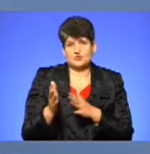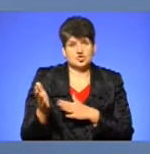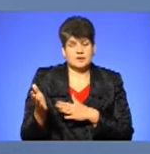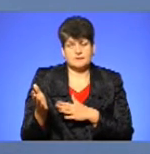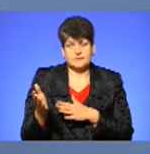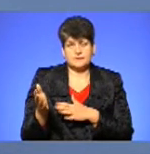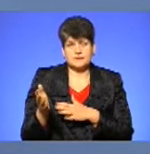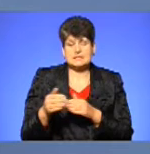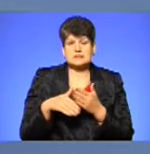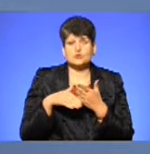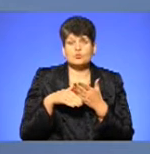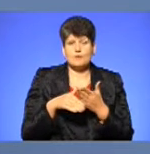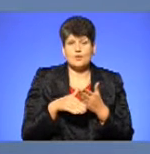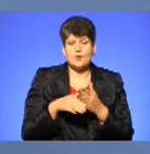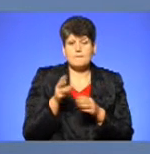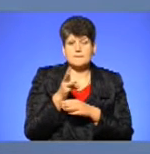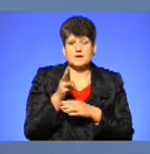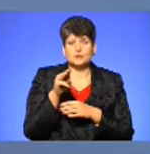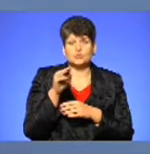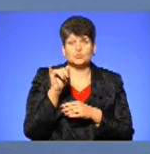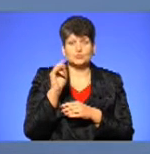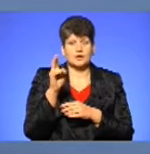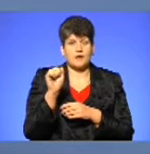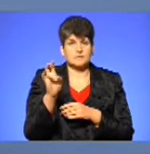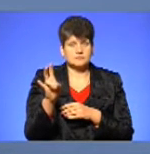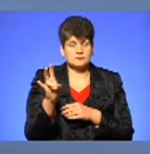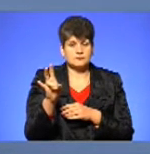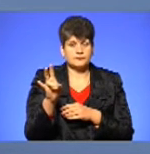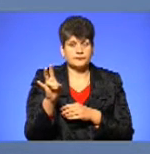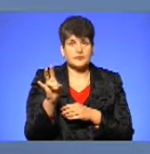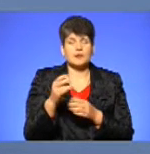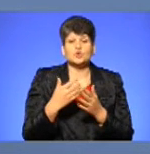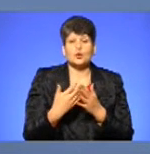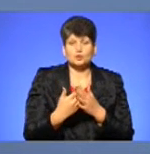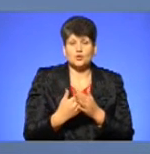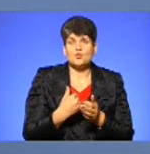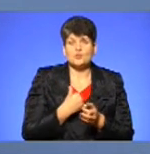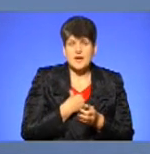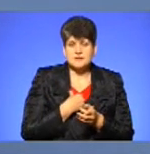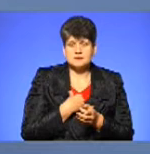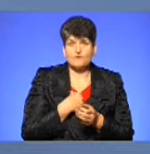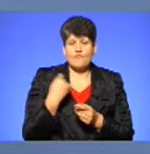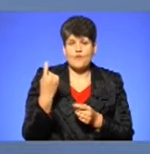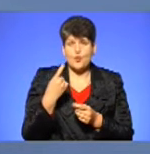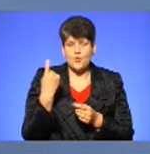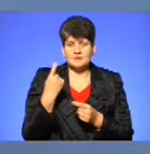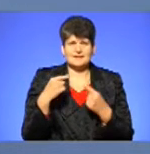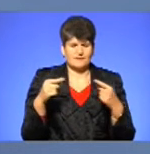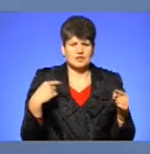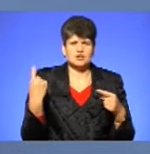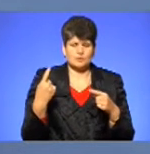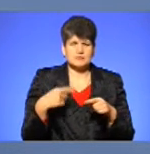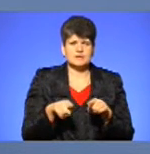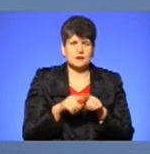за допомогою приладів трукам. Тобто, в нас, в інших областях